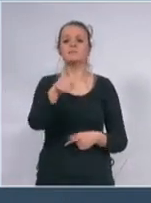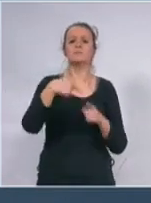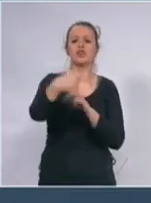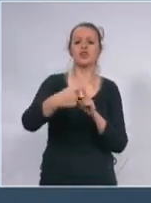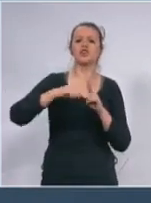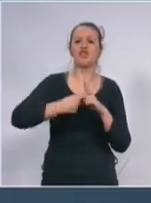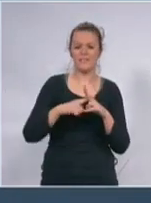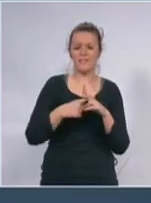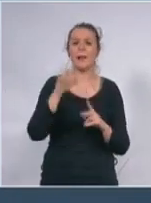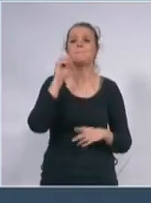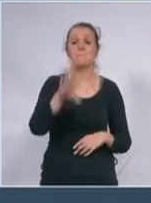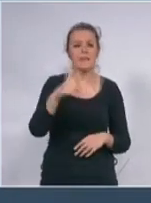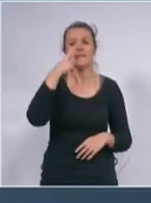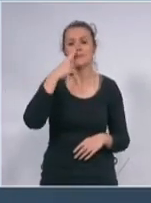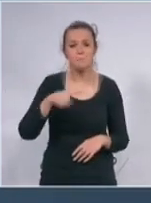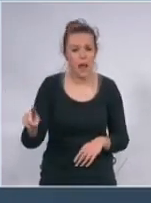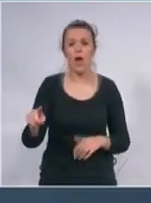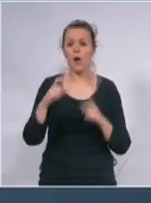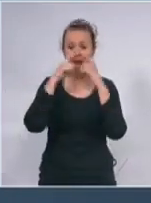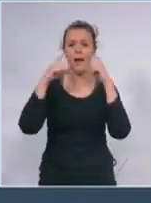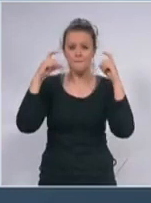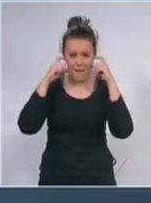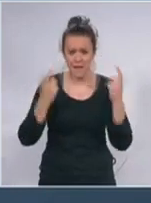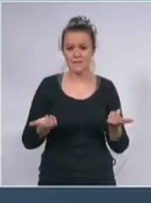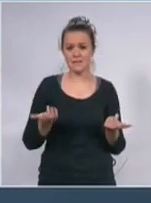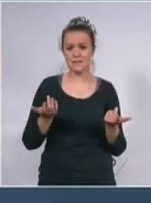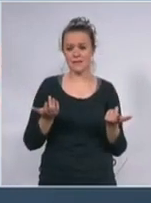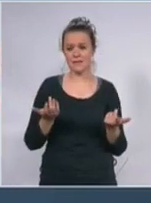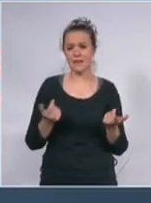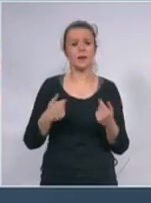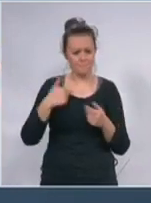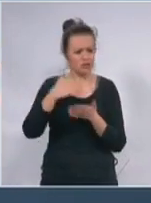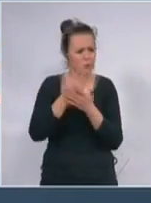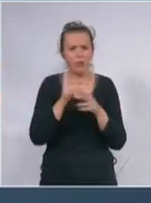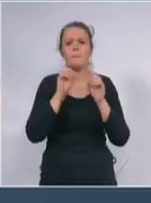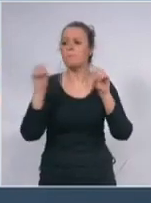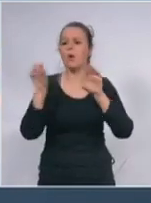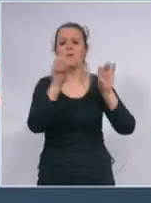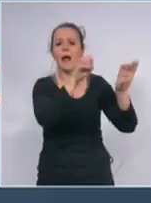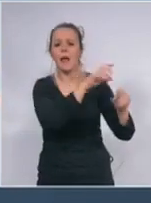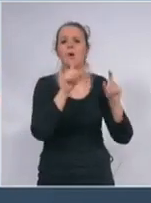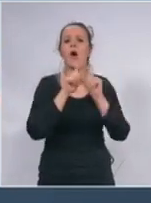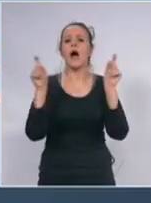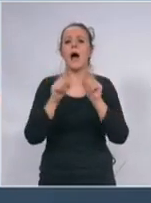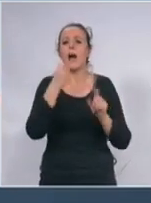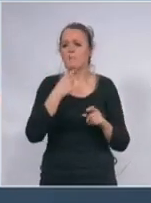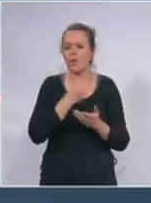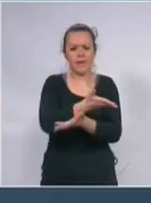je li tako Sanje tako 15 miliona maski podelit ćemo sve sve u narod